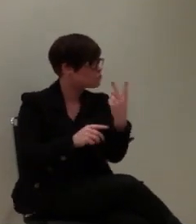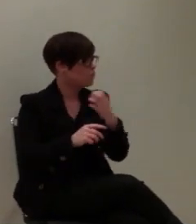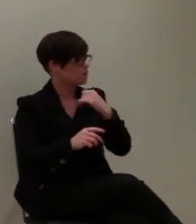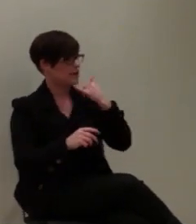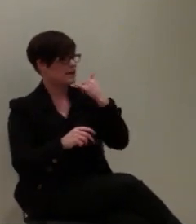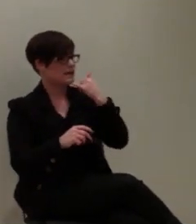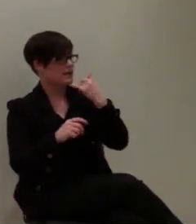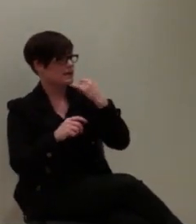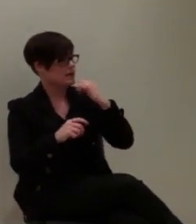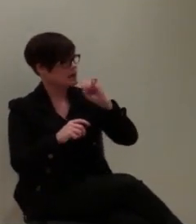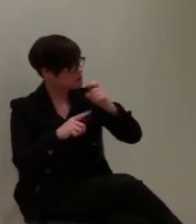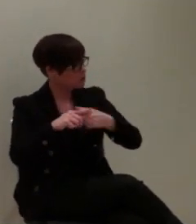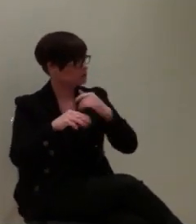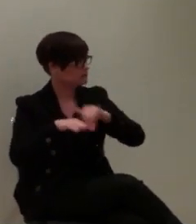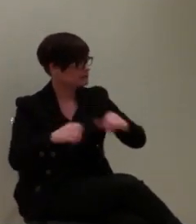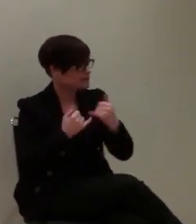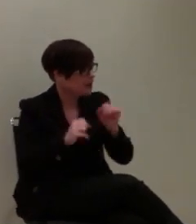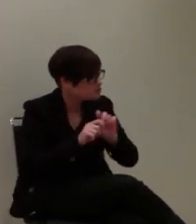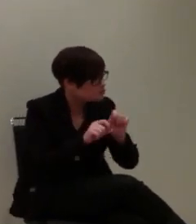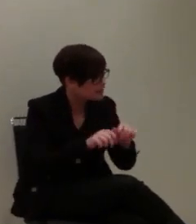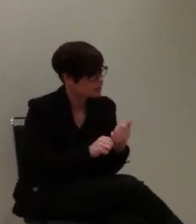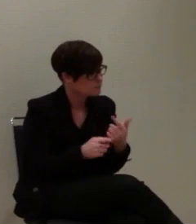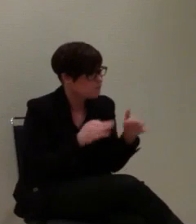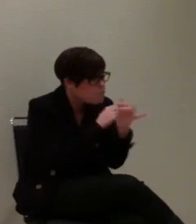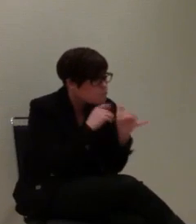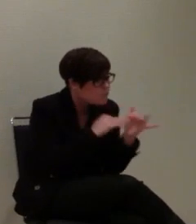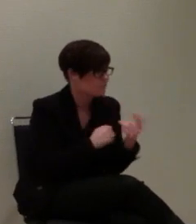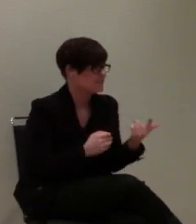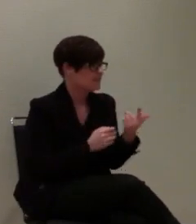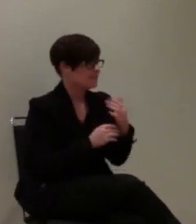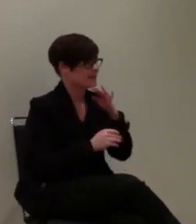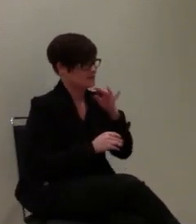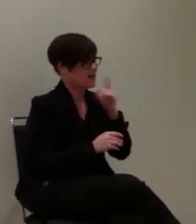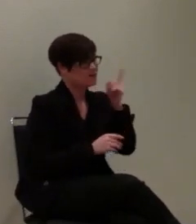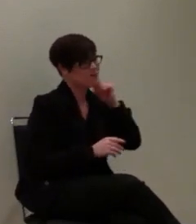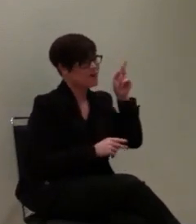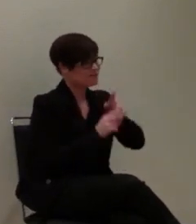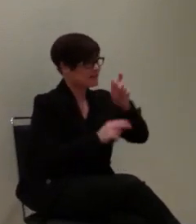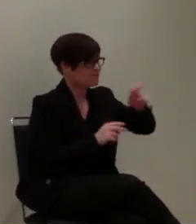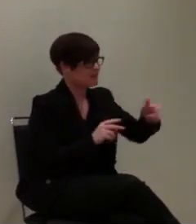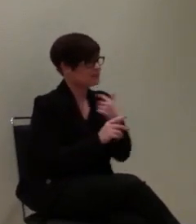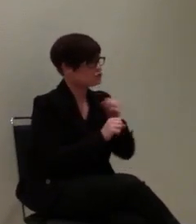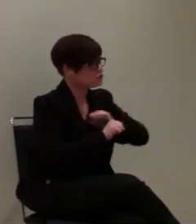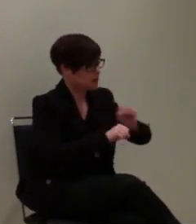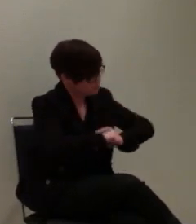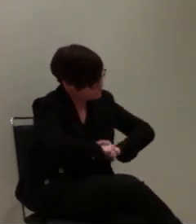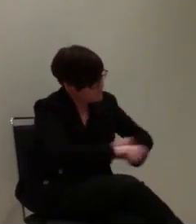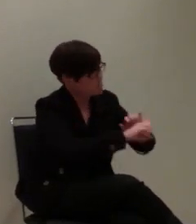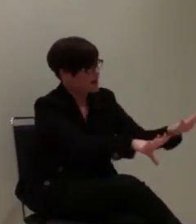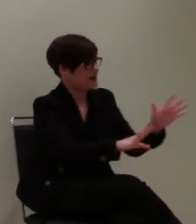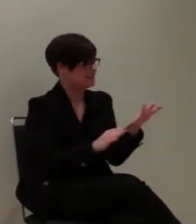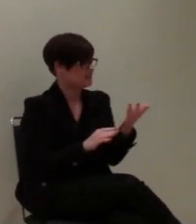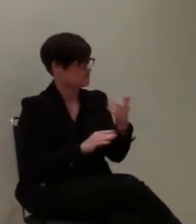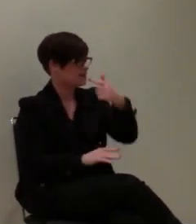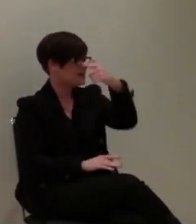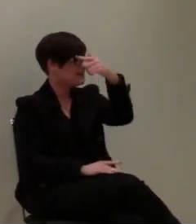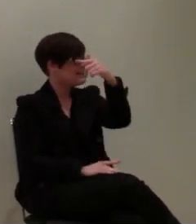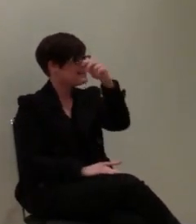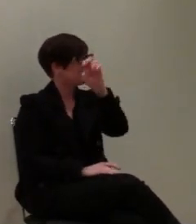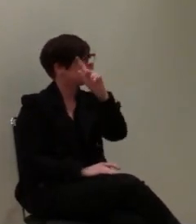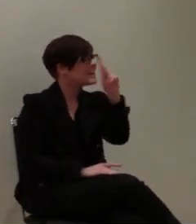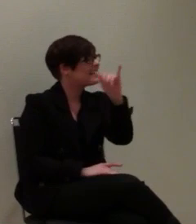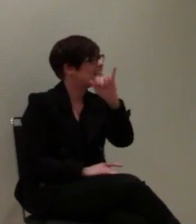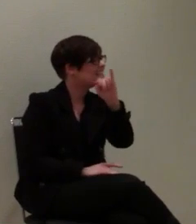können. Und das hat sich dann bei den Sprach- und Hörgeschädigten umgesprochen und auch bei Techies umgesprochen, wie das